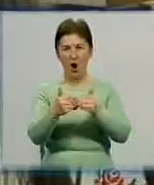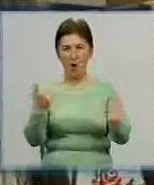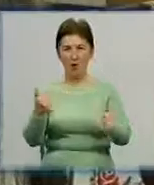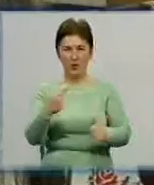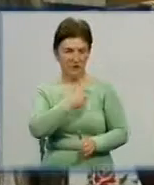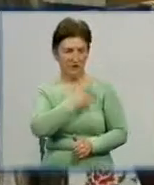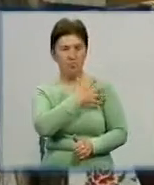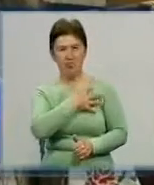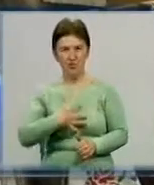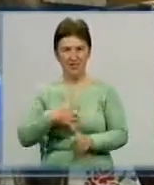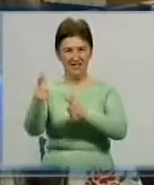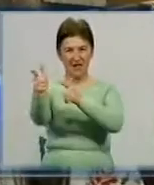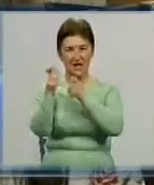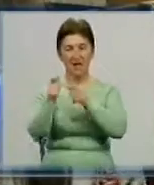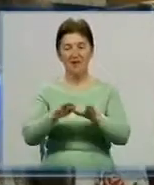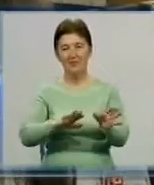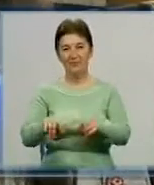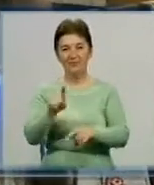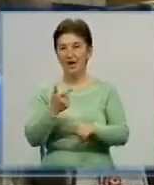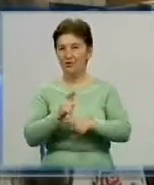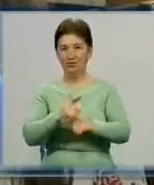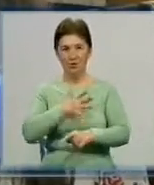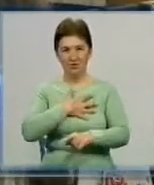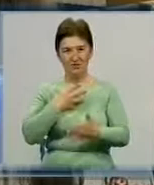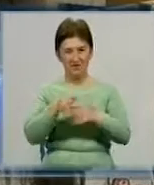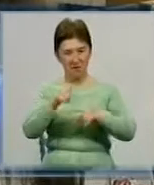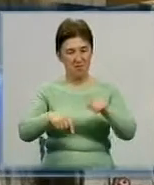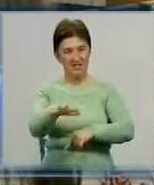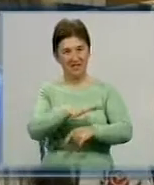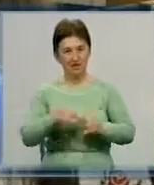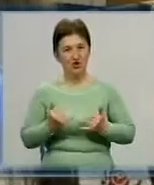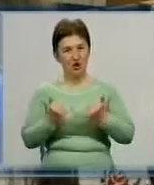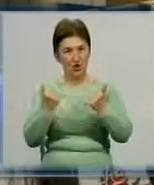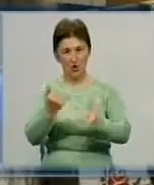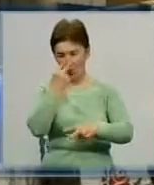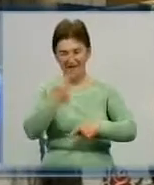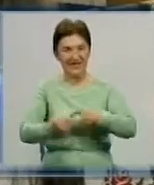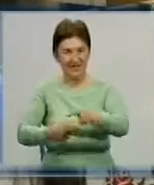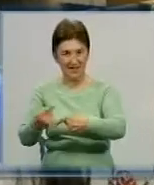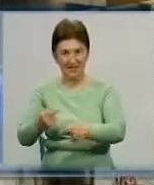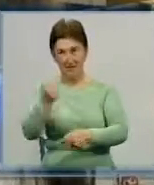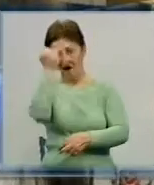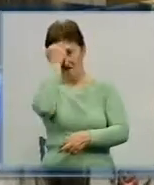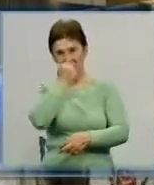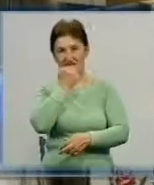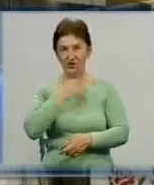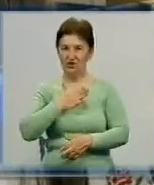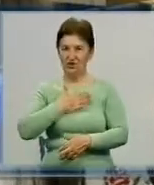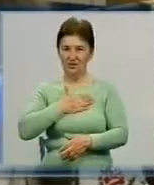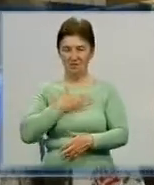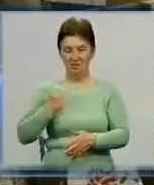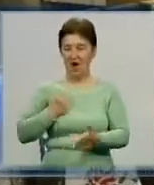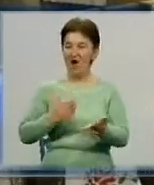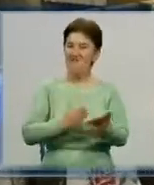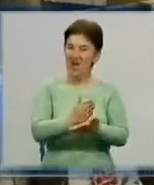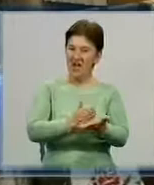Я дуже люблю свою батьківщину, шаную її традиції, дуже вдячна нашим ветеранам. Вважаю, що